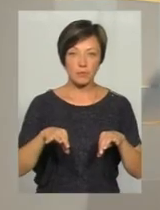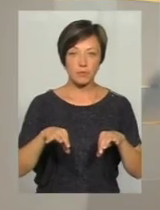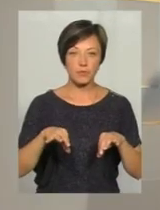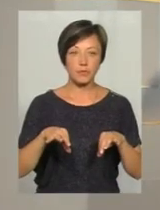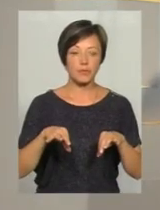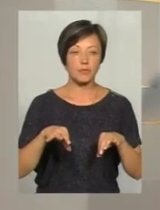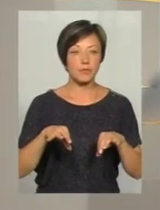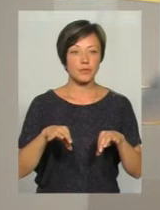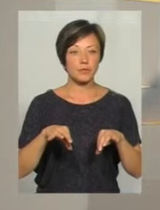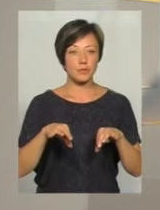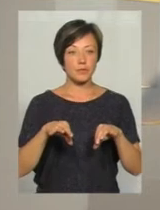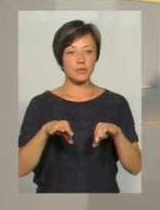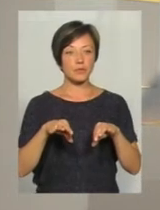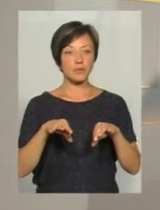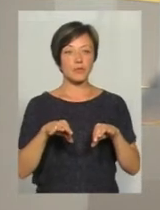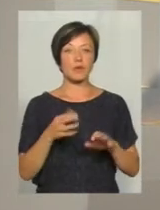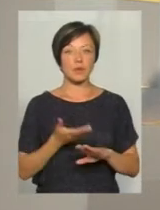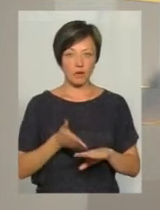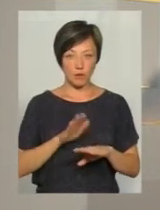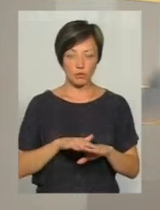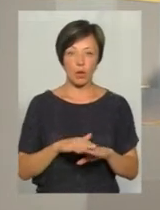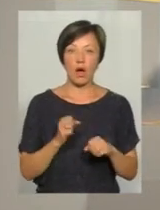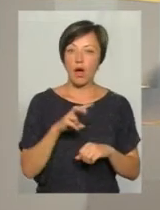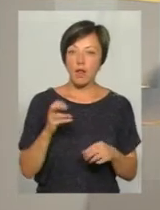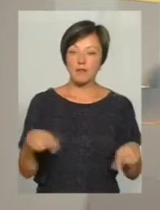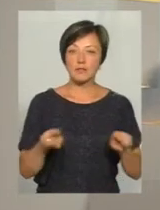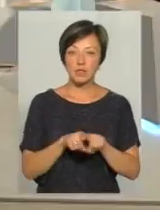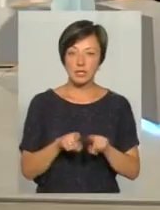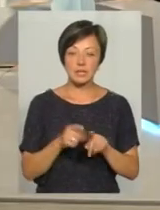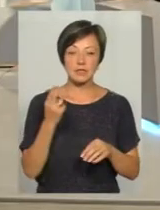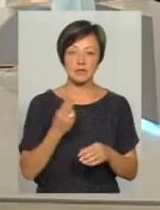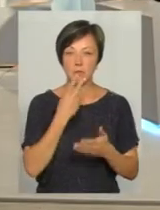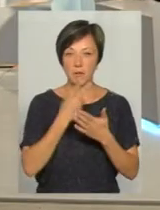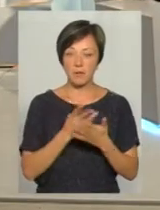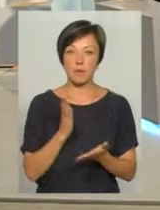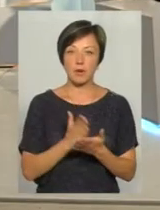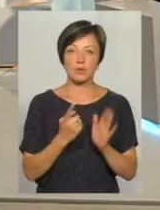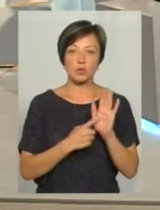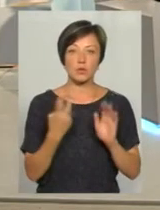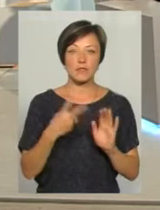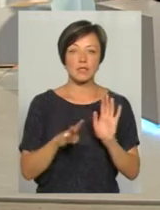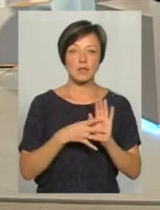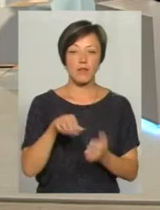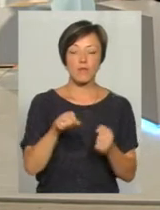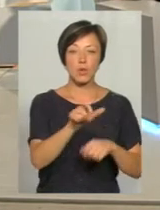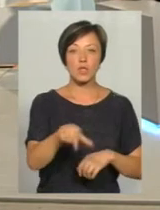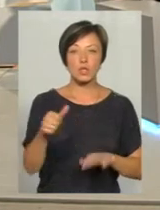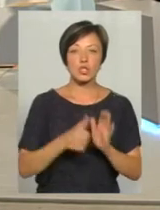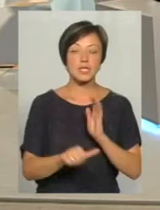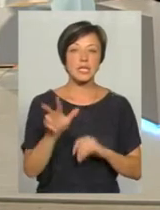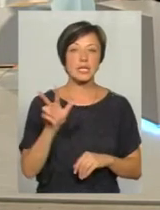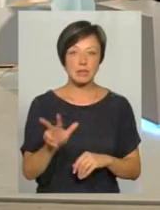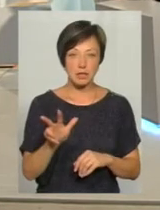вивезти, то досить тяжко. Але все ж таки, навіть ті цифри, які ми маємо, 629 водіїв, всеред них 63